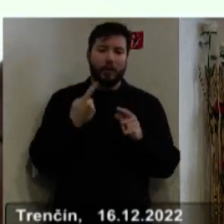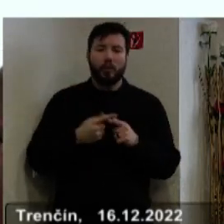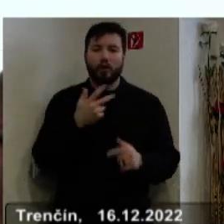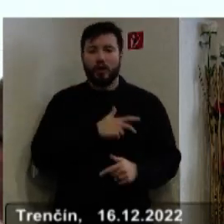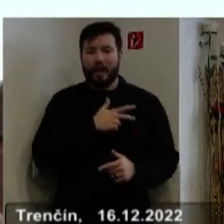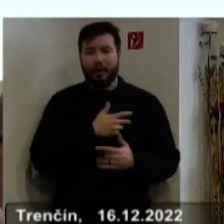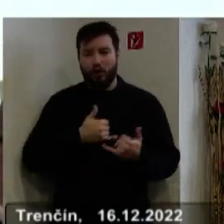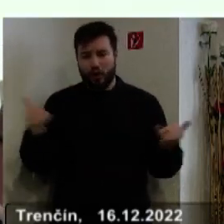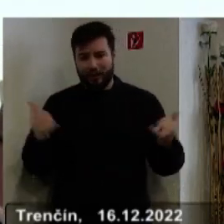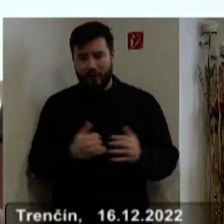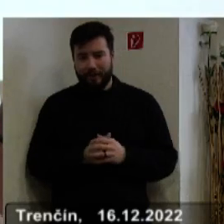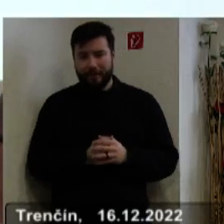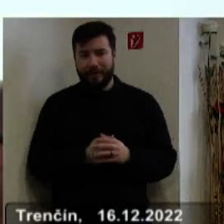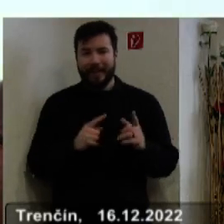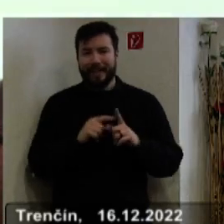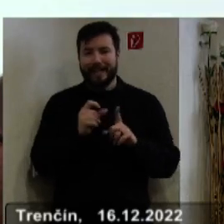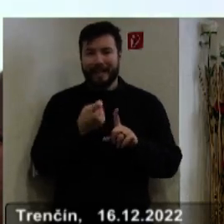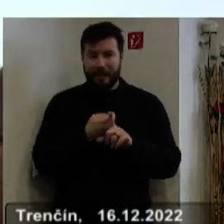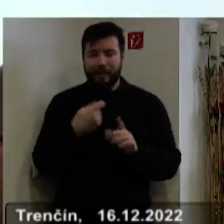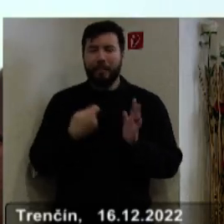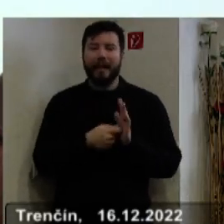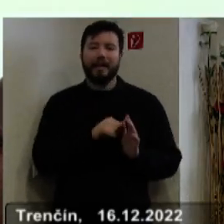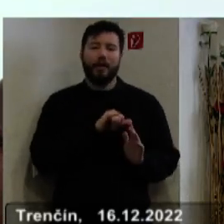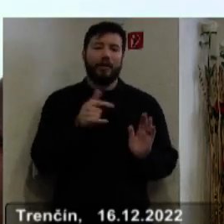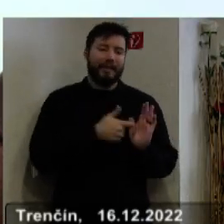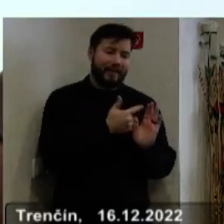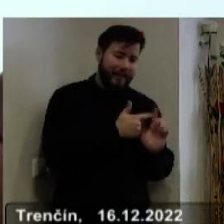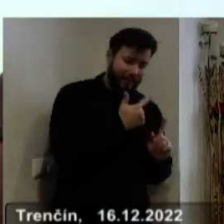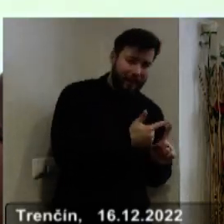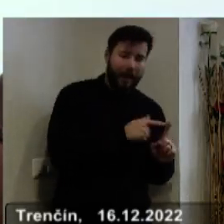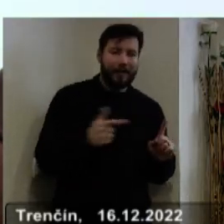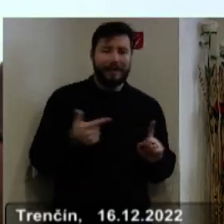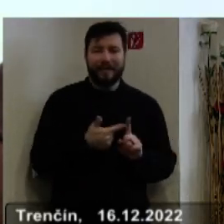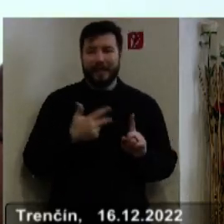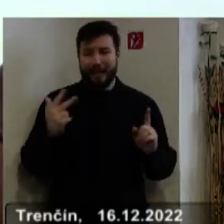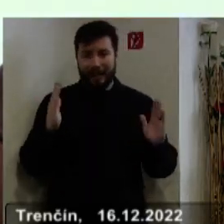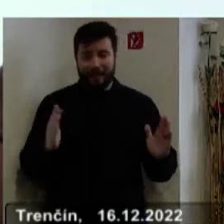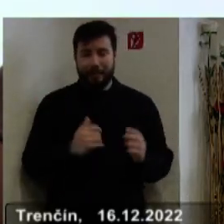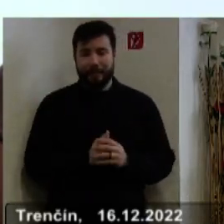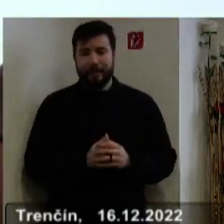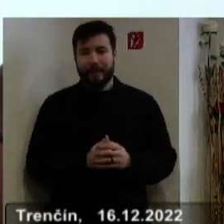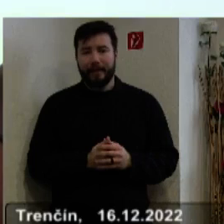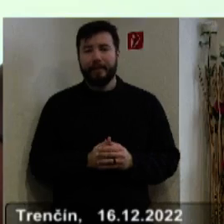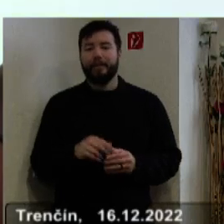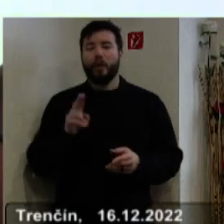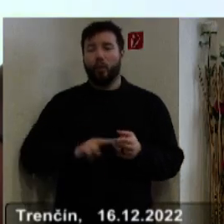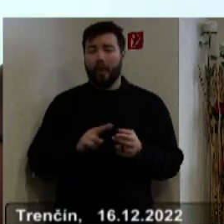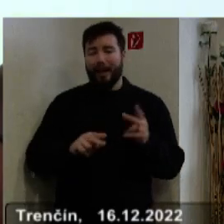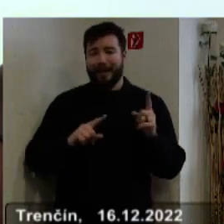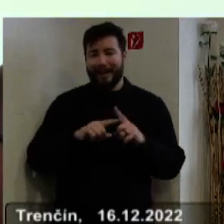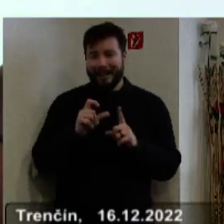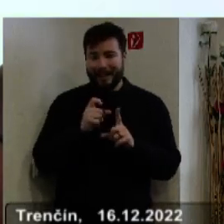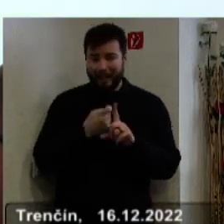Trenčanského samosprávneho korája na roky 22-23, kde bolo uložené úradu Trenčanského